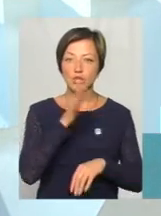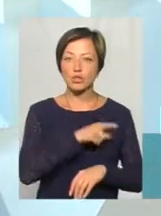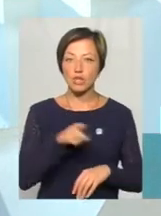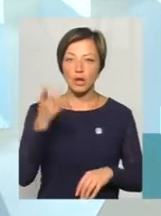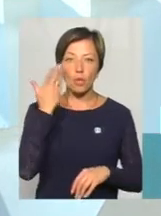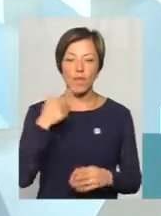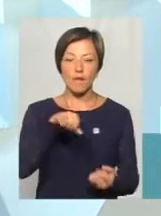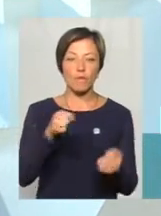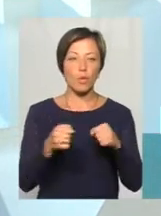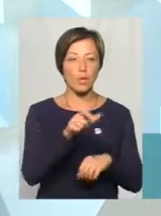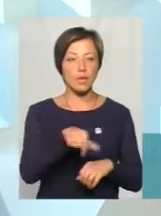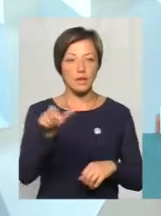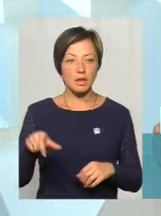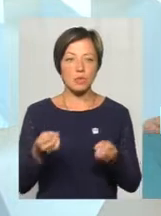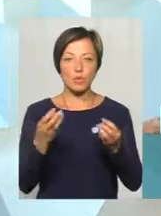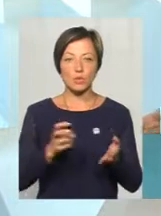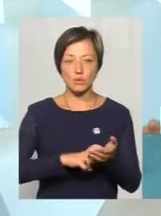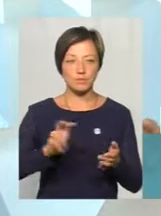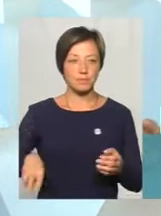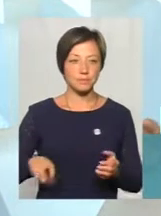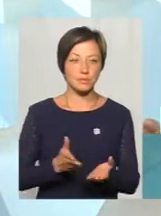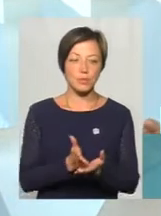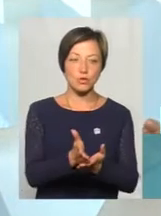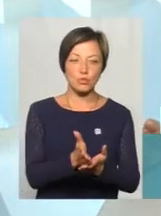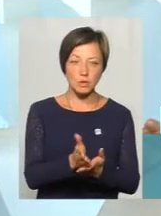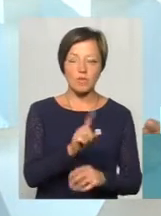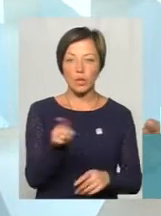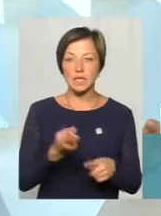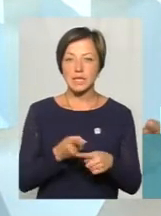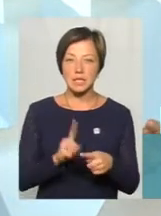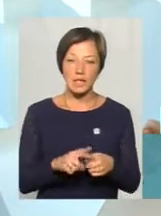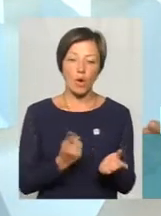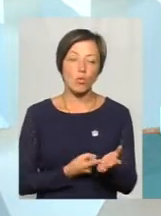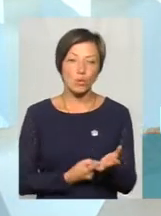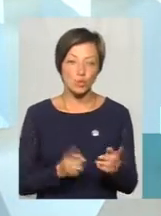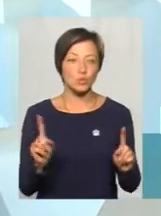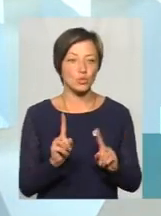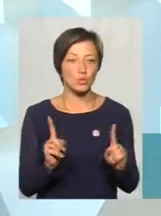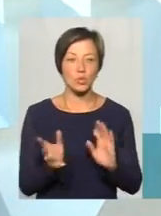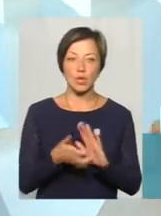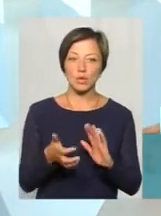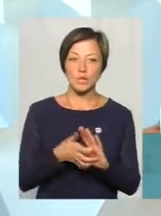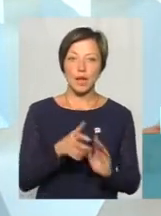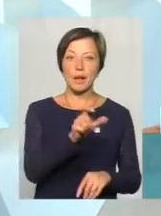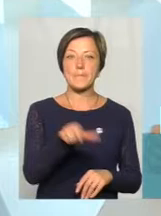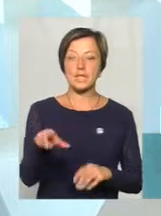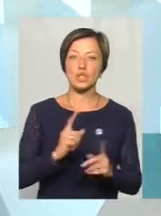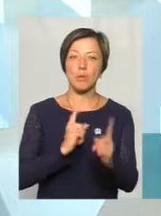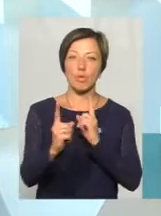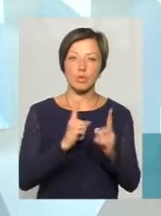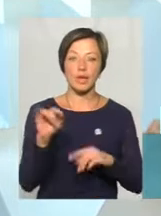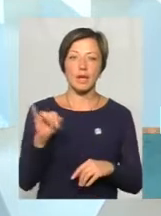водії, перевізники просто з'їжджають з маршрутів, вони це аргументують тим, що недостатній пасажиропоток,